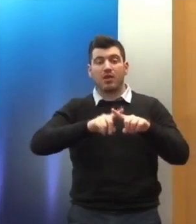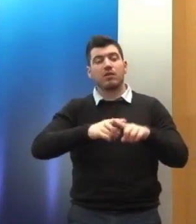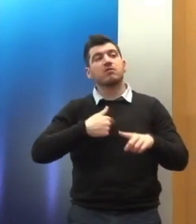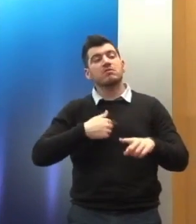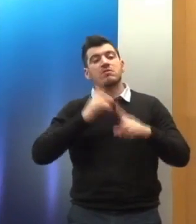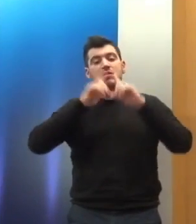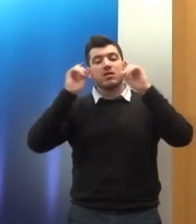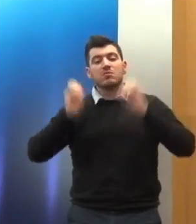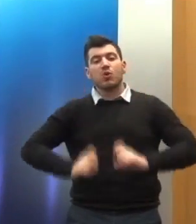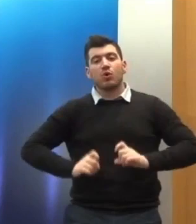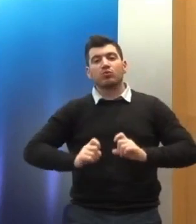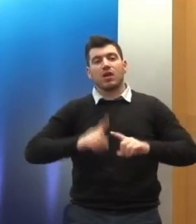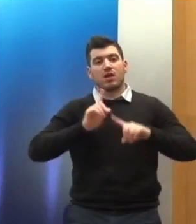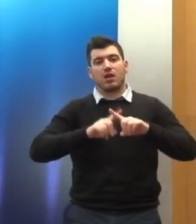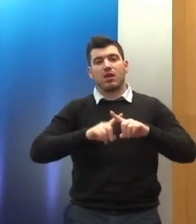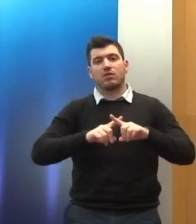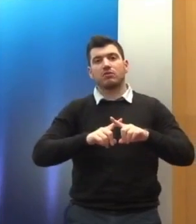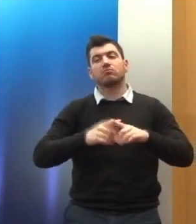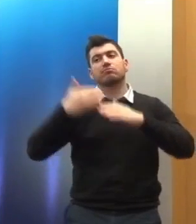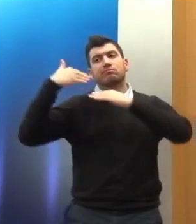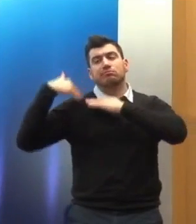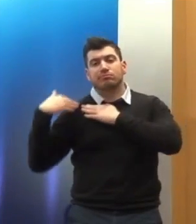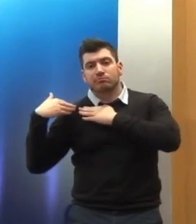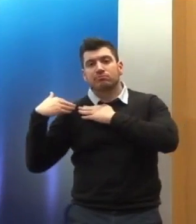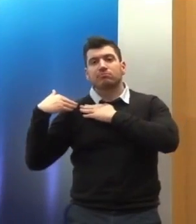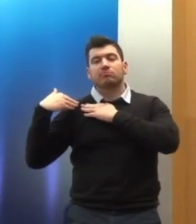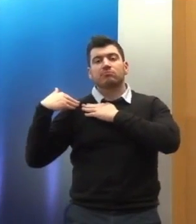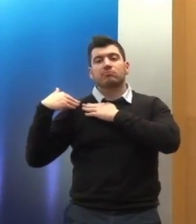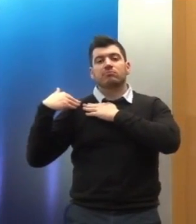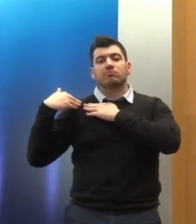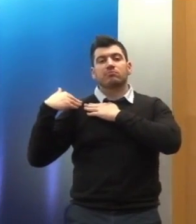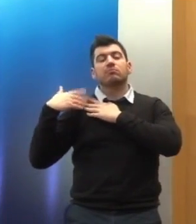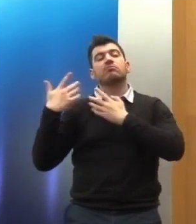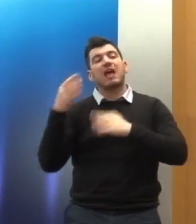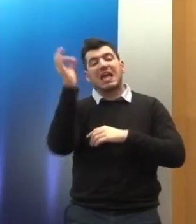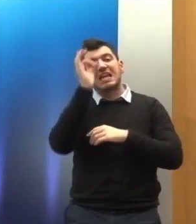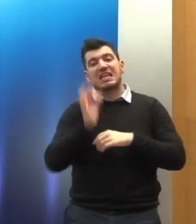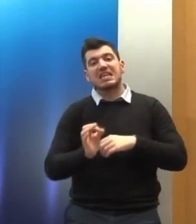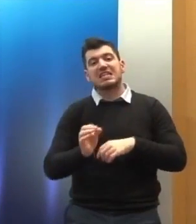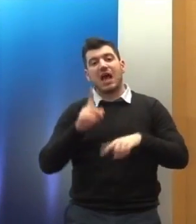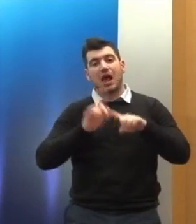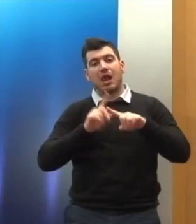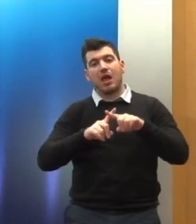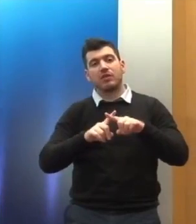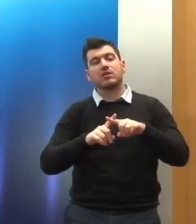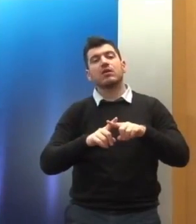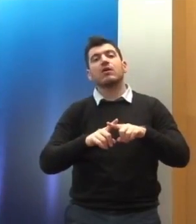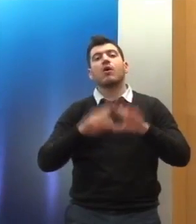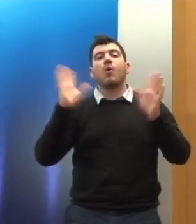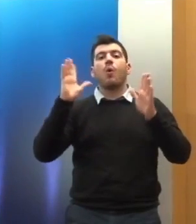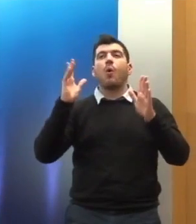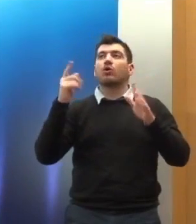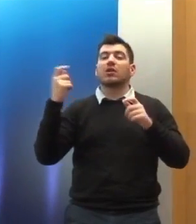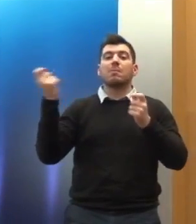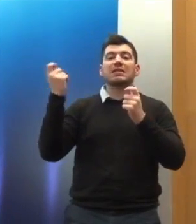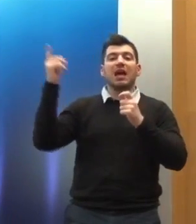αναγκαστεί έχει επιλέξει, θεωρώ ότι σε ένα μεγάλο βαθμό έχουμε αναγκαστεί πάντως στα νησιά μας κάνουμε ακριβώς αυτό που η Ευρωπαϊκή Ένωση μας κάνει εμάς